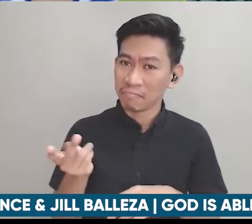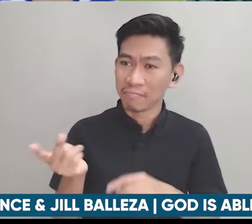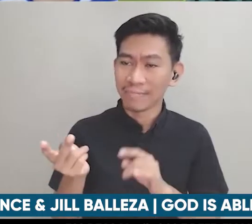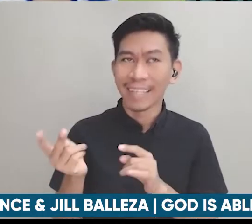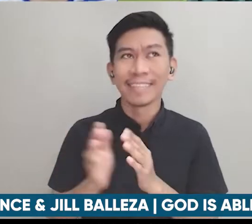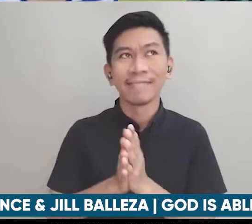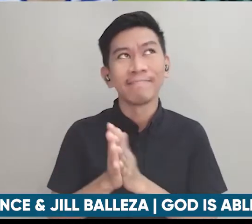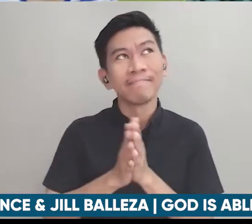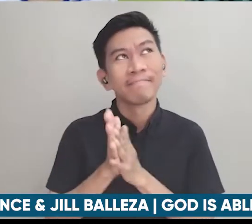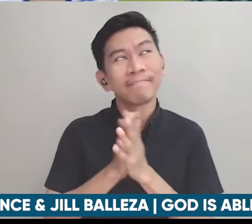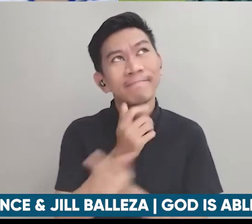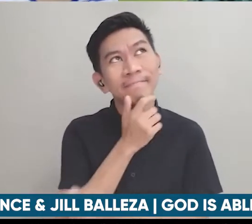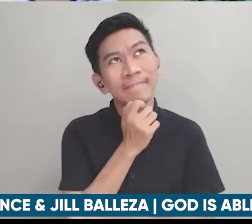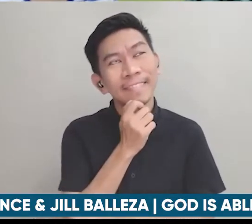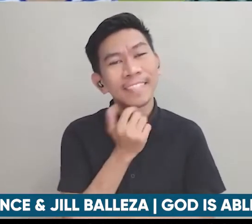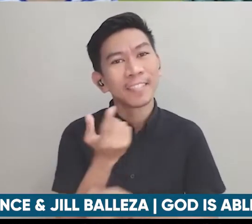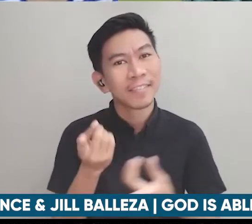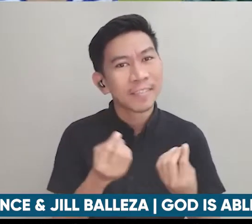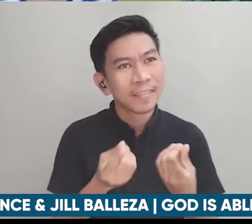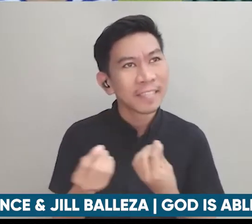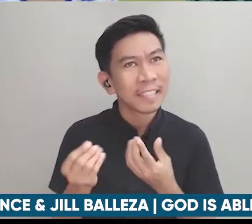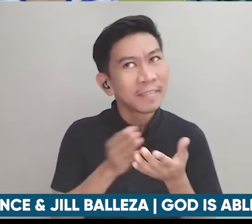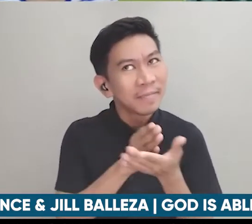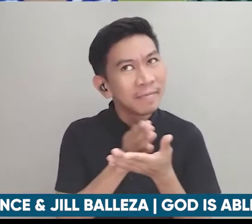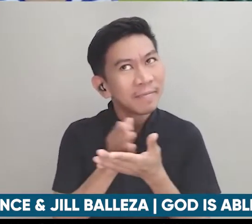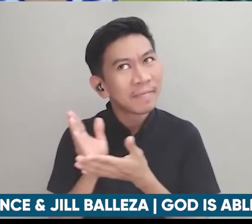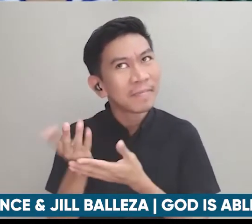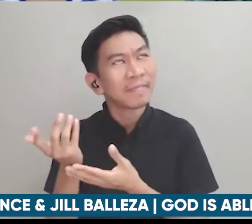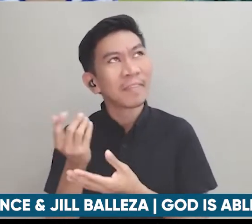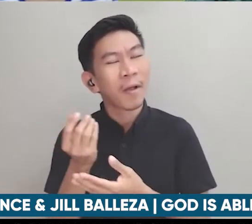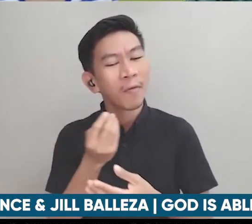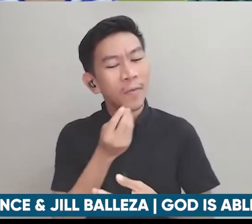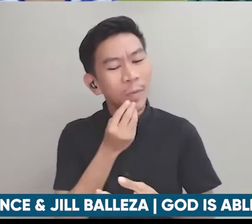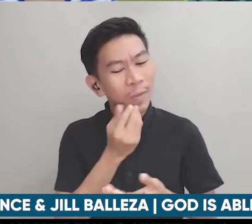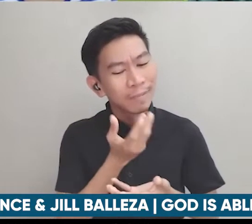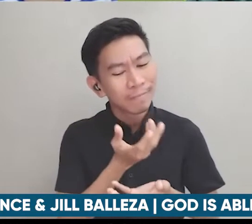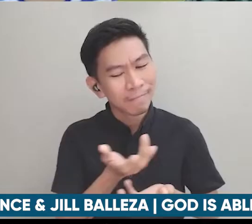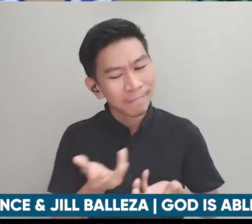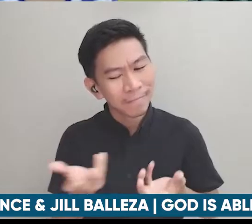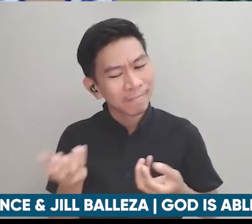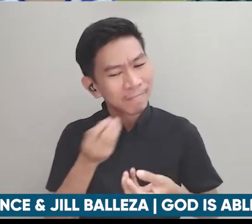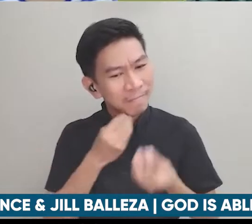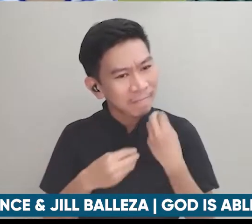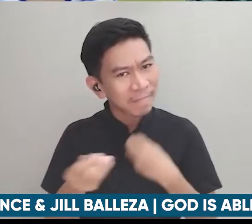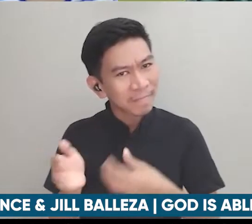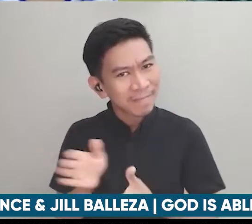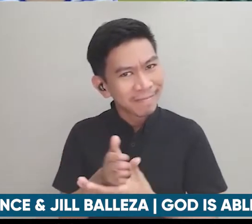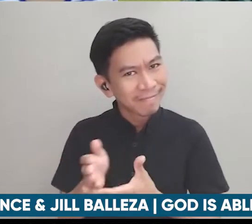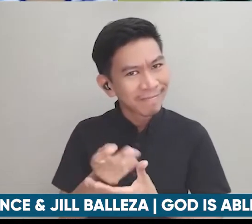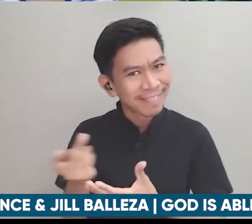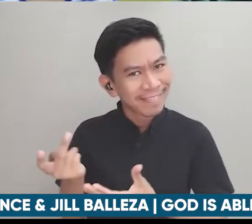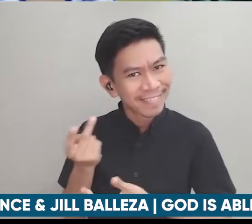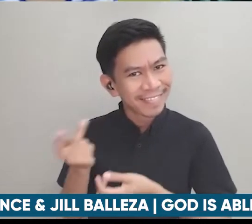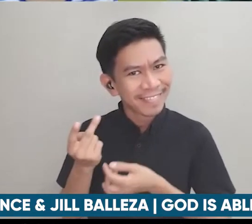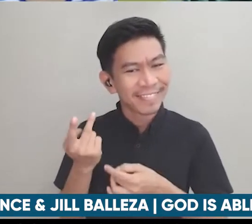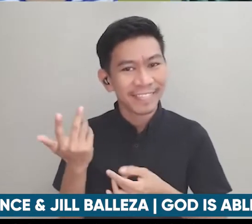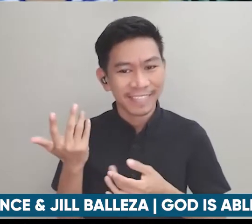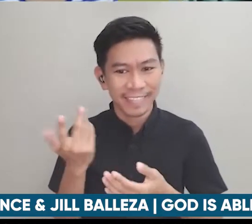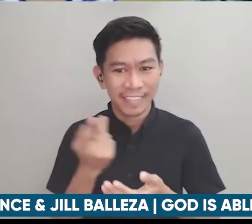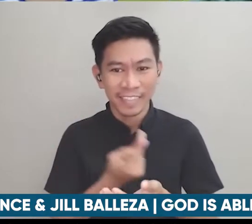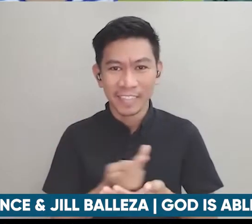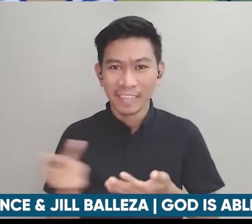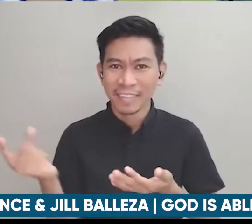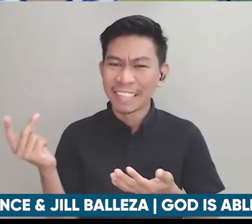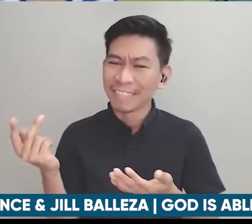puntahan nyo or kainin yung dalawa o panoorin yung dalawa ngayon kayong dalawa lang muna again for the next two weeks